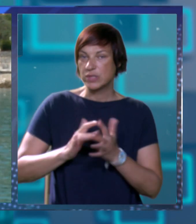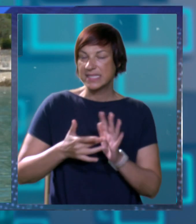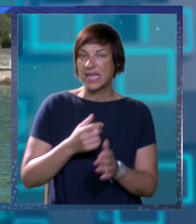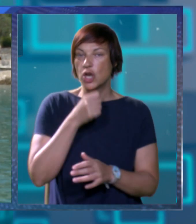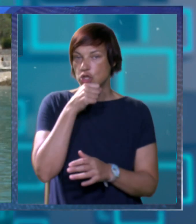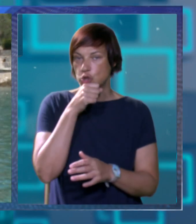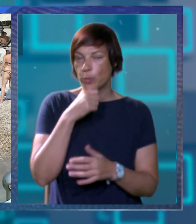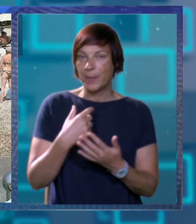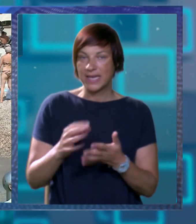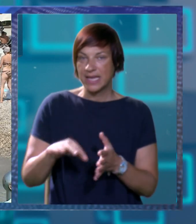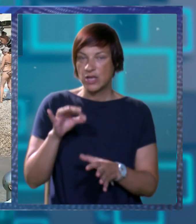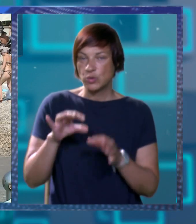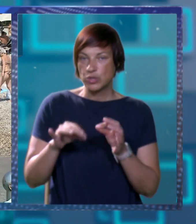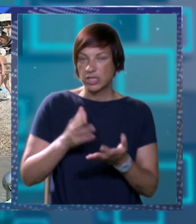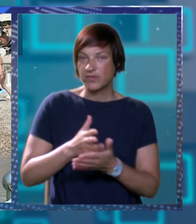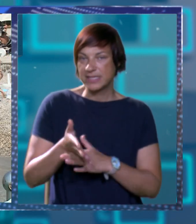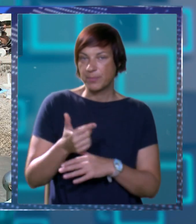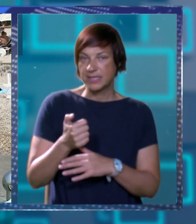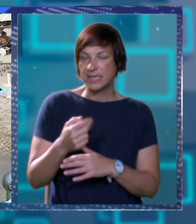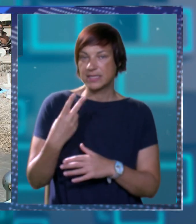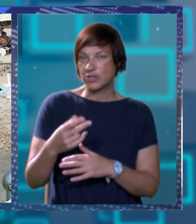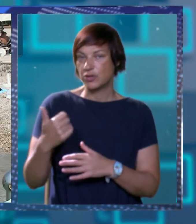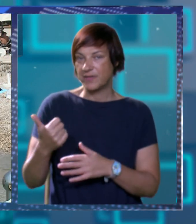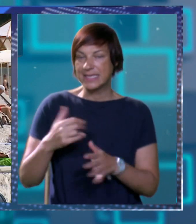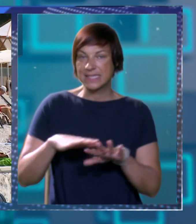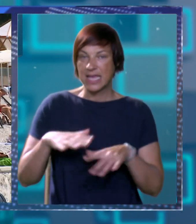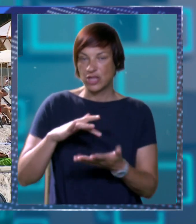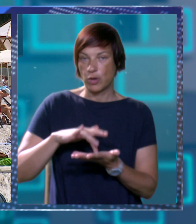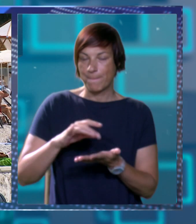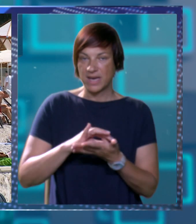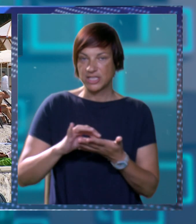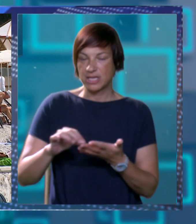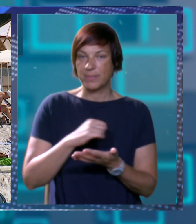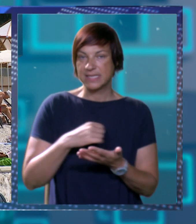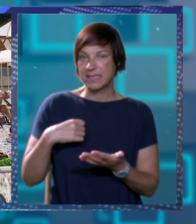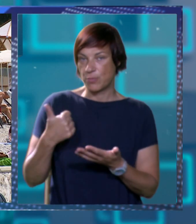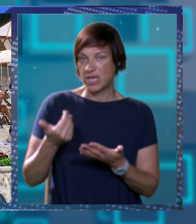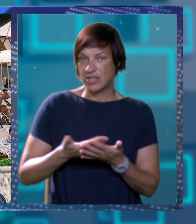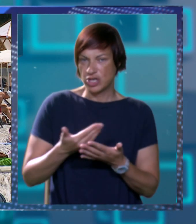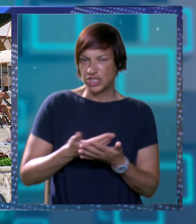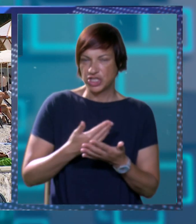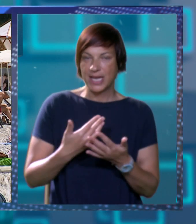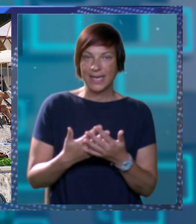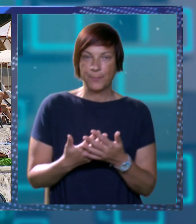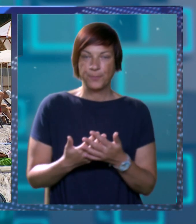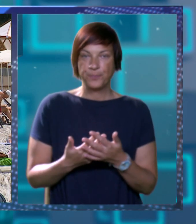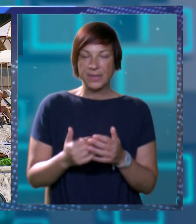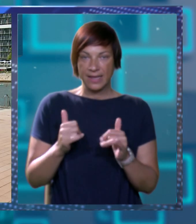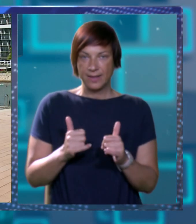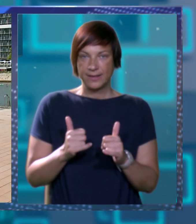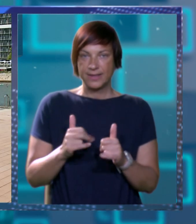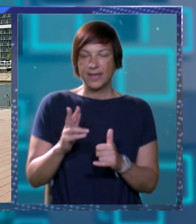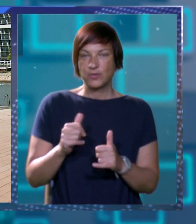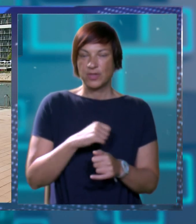gotovo cijeloj županiji. Uzorkovanje se provodi na 121. plaži, a zabilježeno je samo jedno onečišćenje. Pa